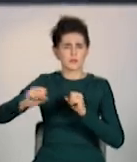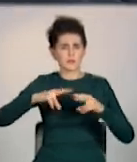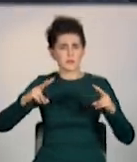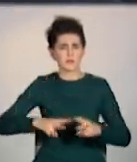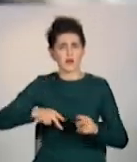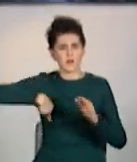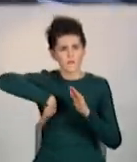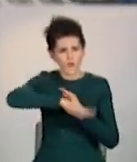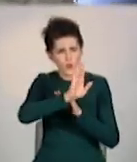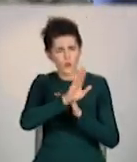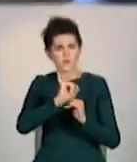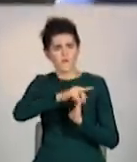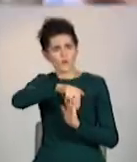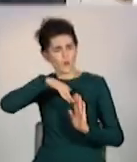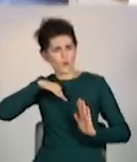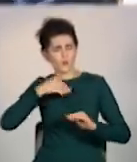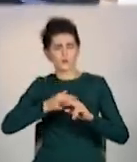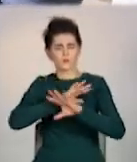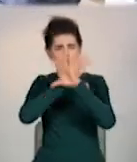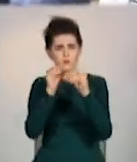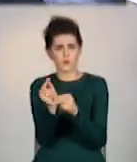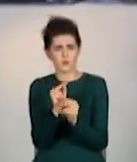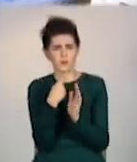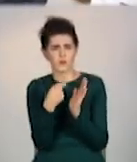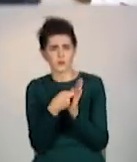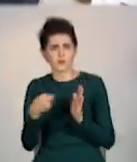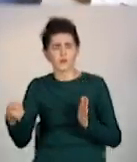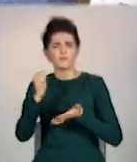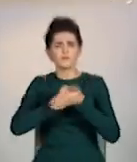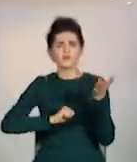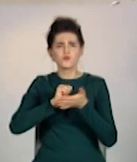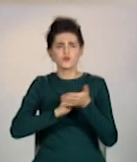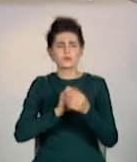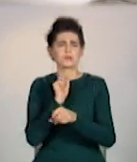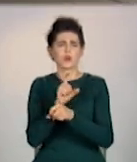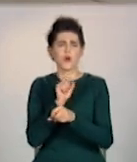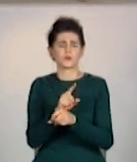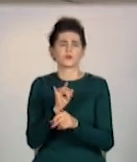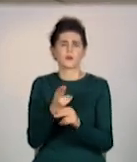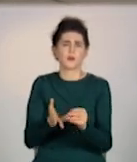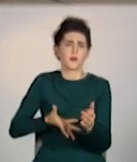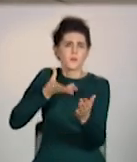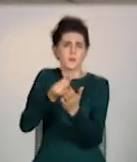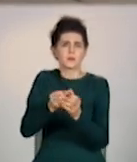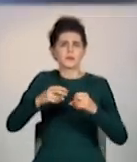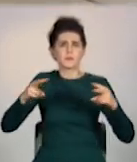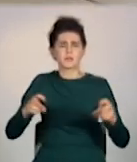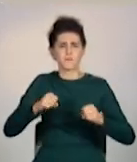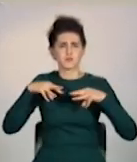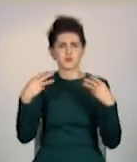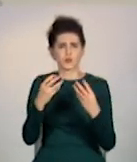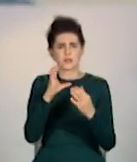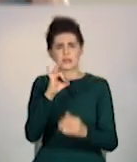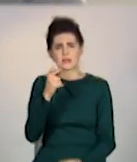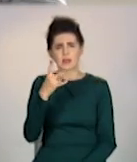Закінчити ремонт мали ще в грудні, втім роботи затягнулися. Проєкт коригували, бо замовники забули включити до нього пожежну сигналізацію.